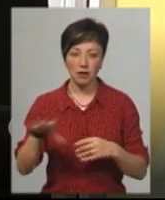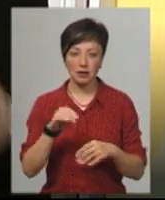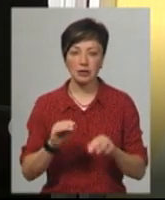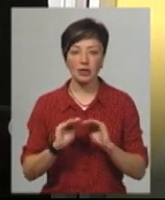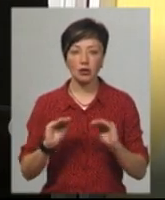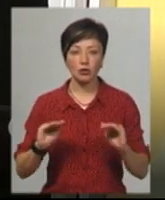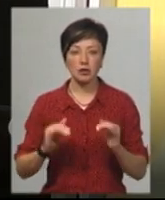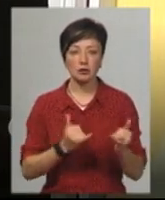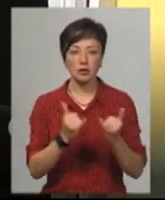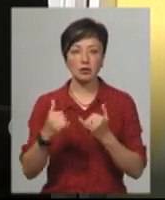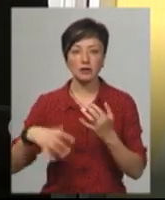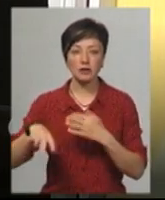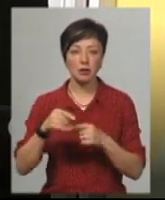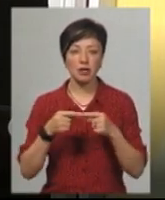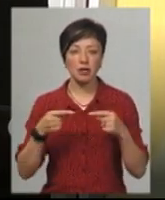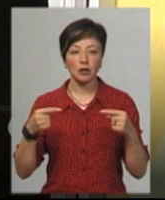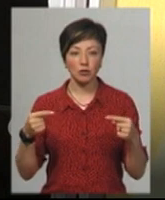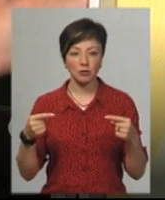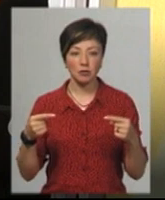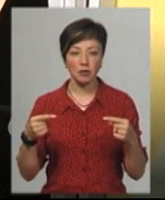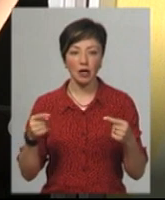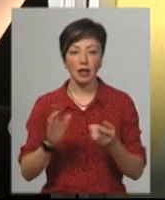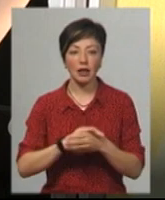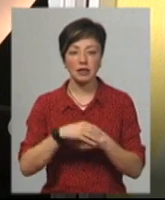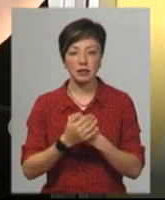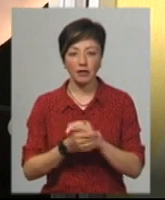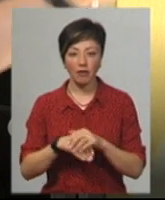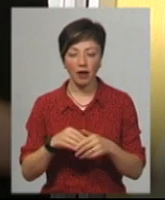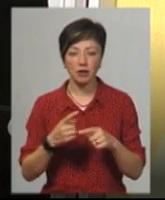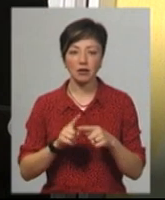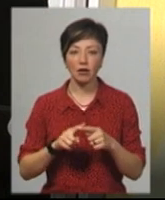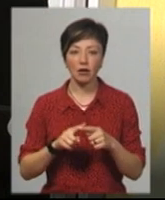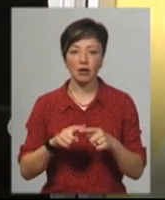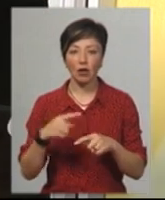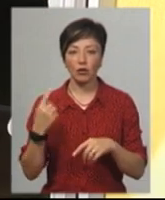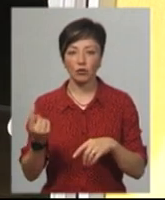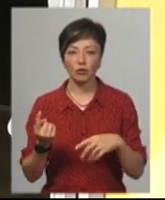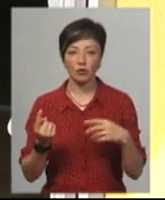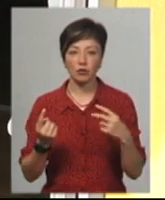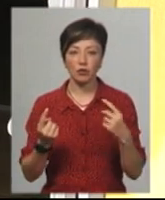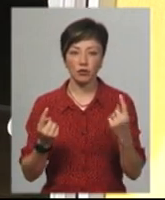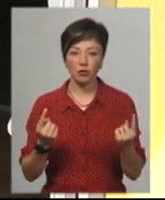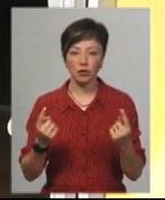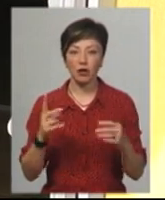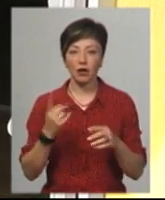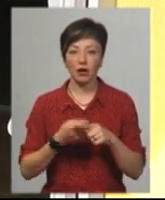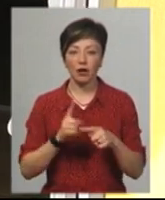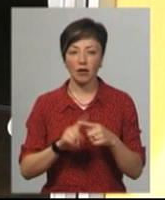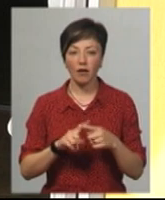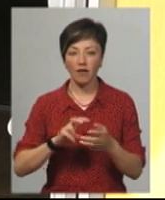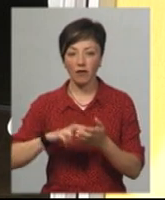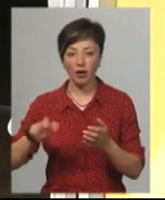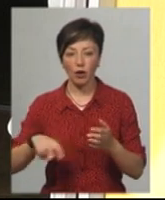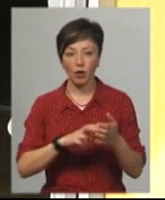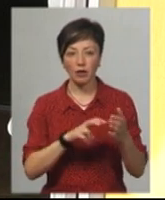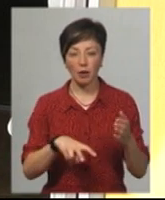забезпечений усіма засобами дезінфекції. При виходах на одну сторону і на другу, тобто на праву і на ліву, там стоять